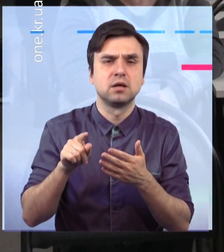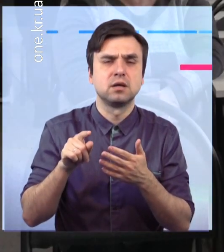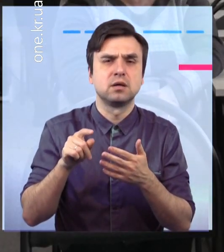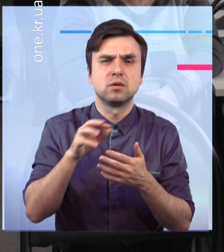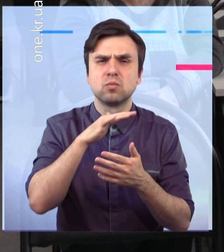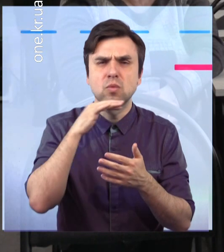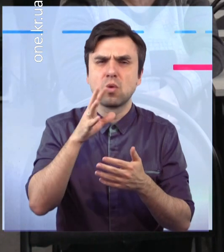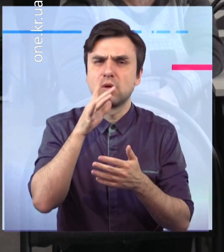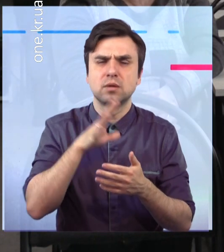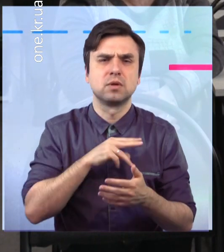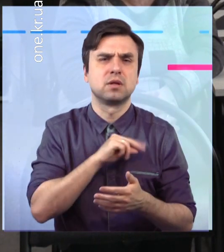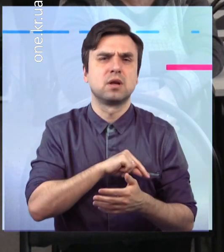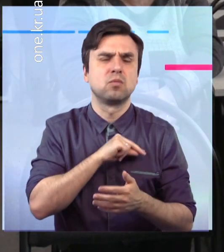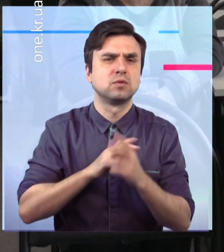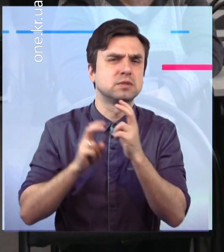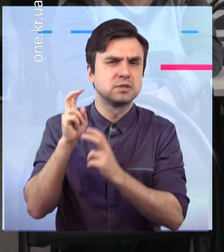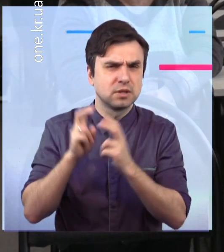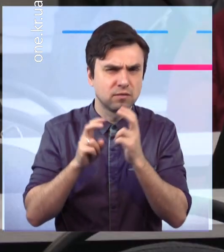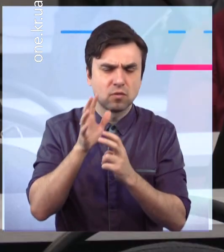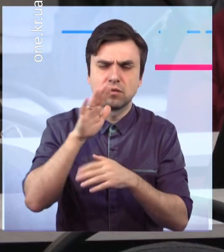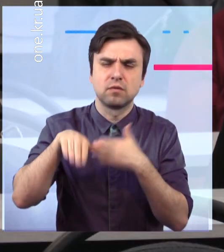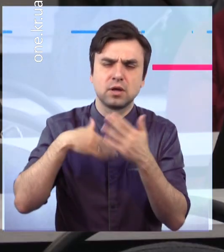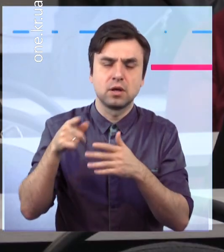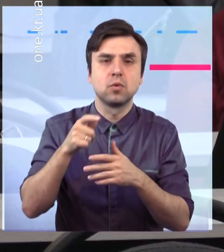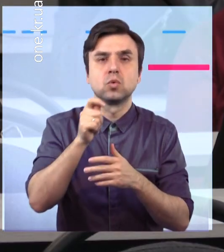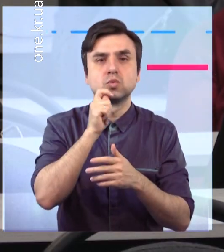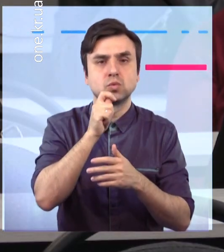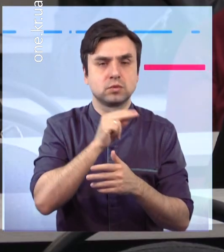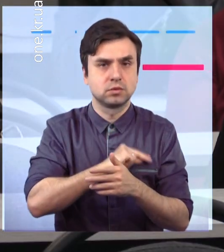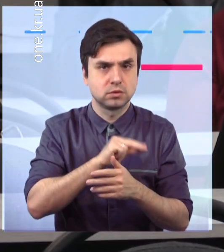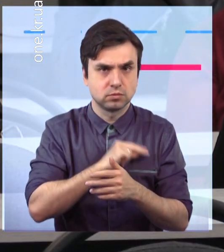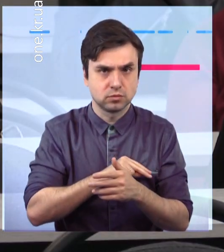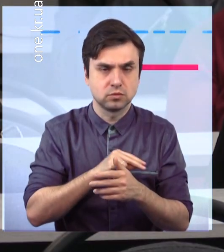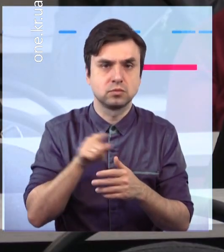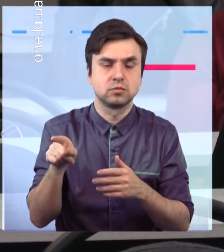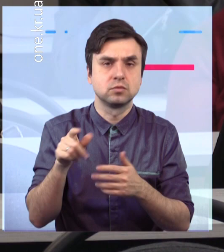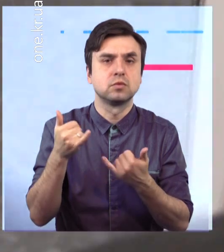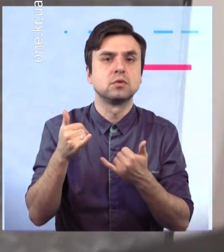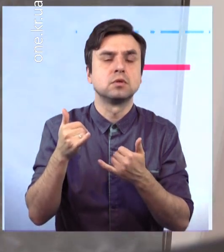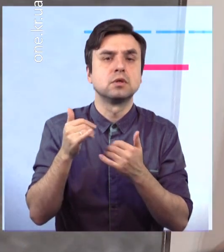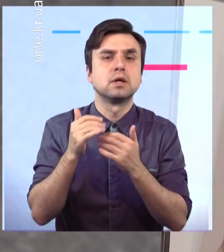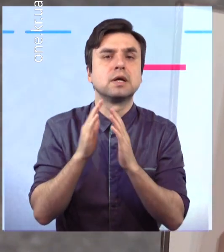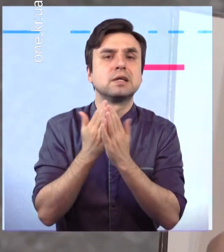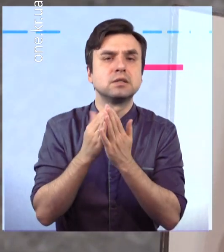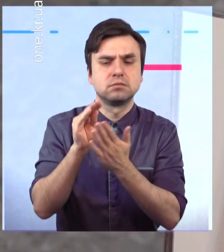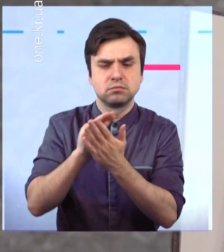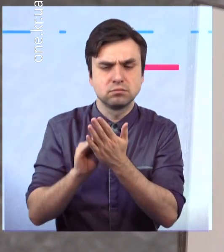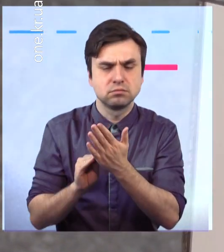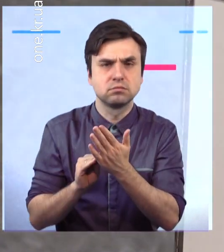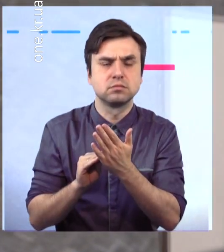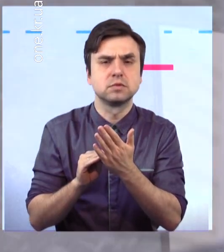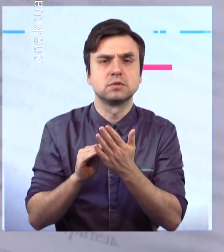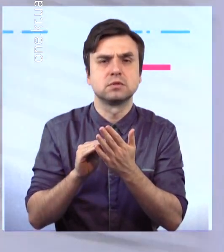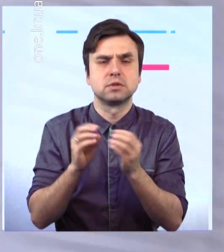журналістикою. Наразі він член спілки журналістів України, автор 10 поем, більше 300 віршів, поетичних